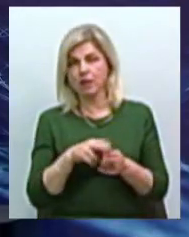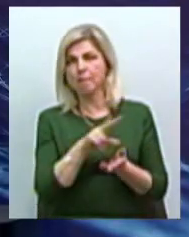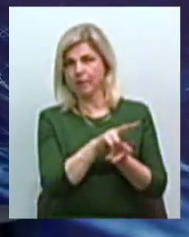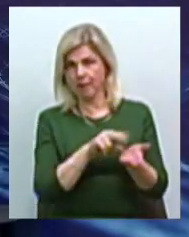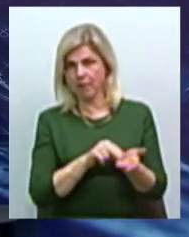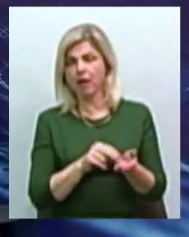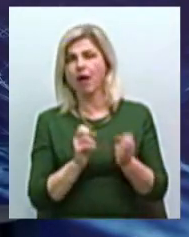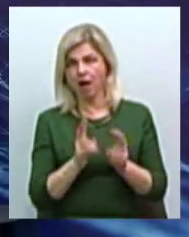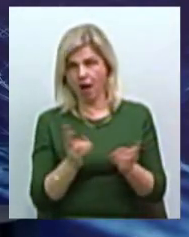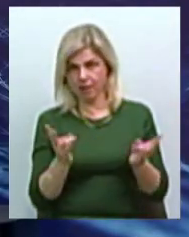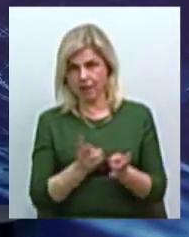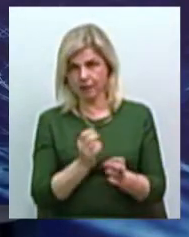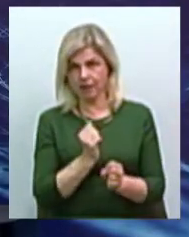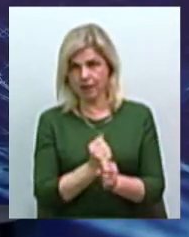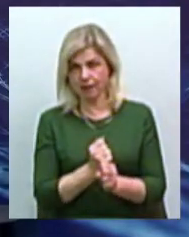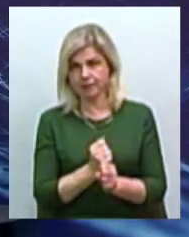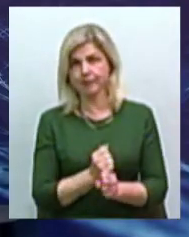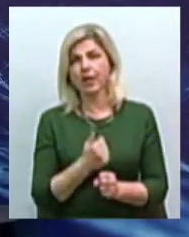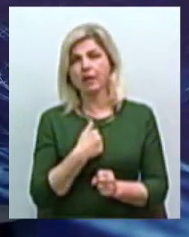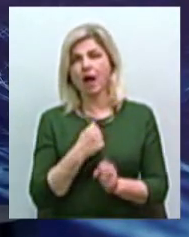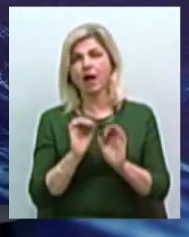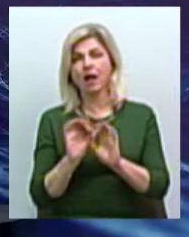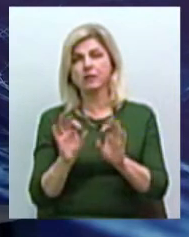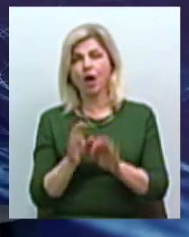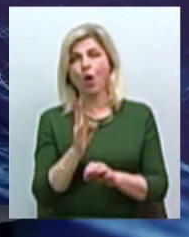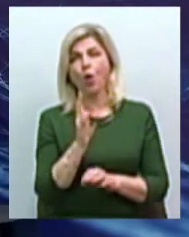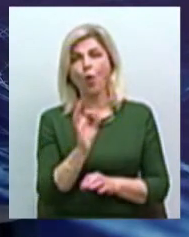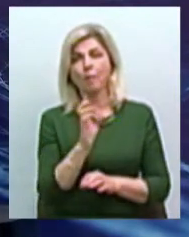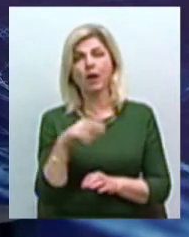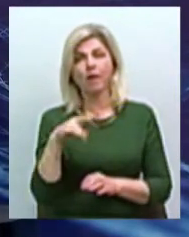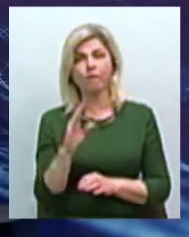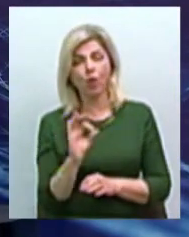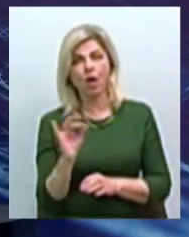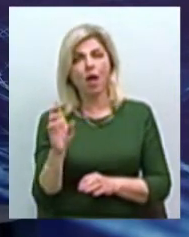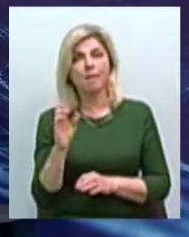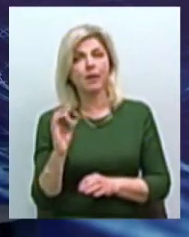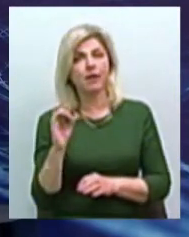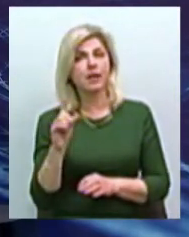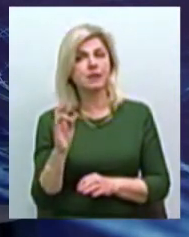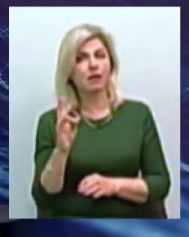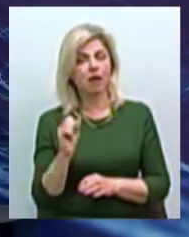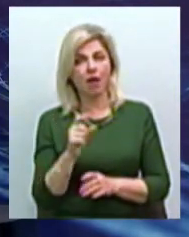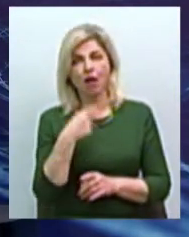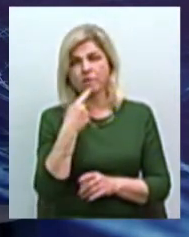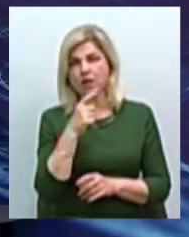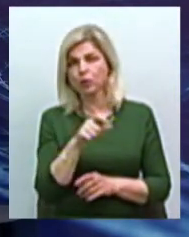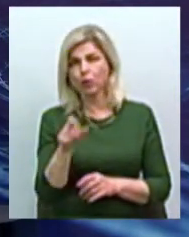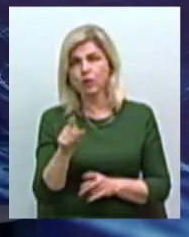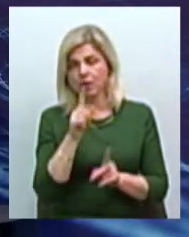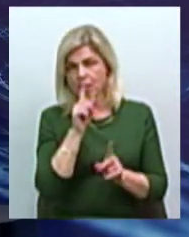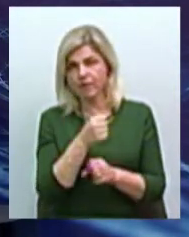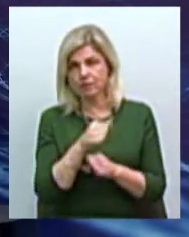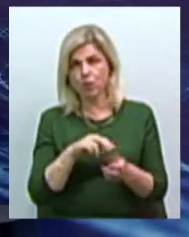коли розповію Кобліву і Березанкою, і вони кажуть, що неможливо спланирувати те, що